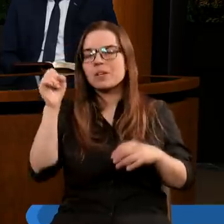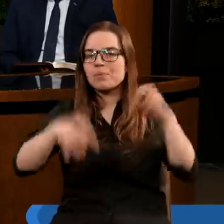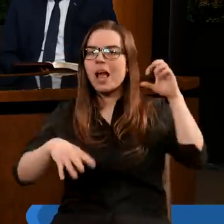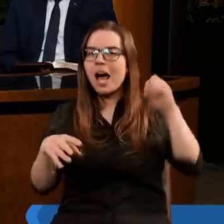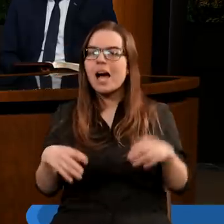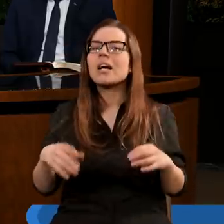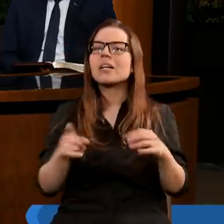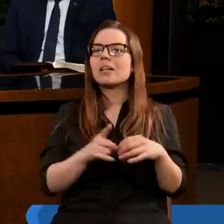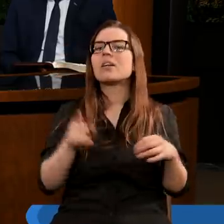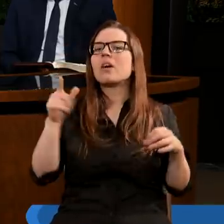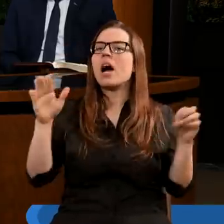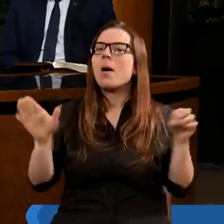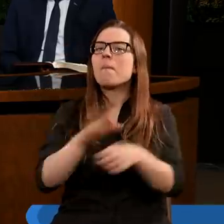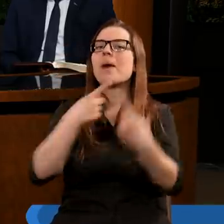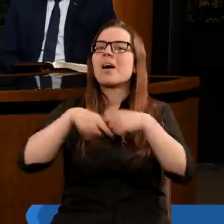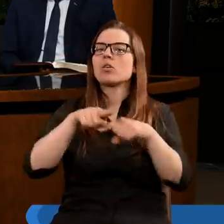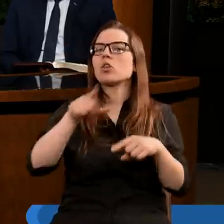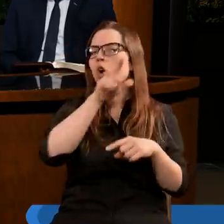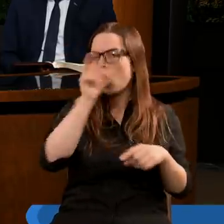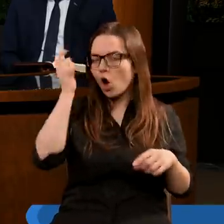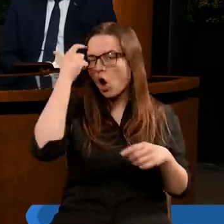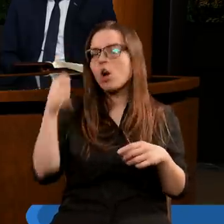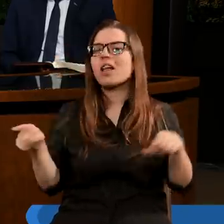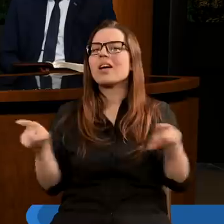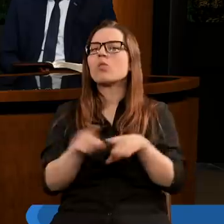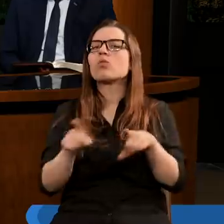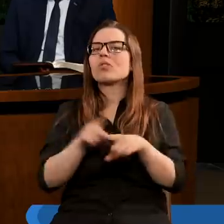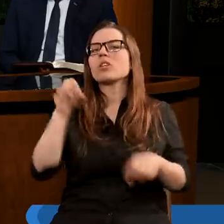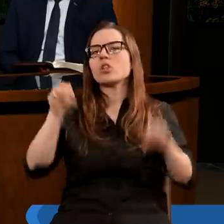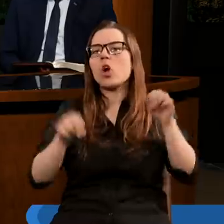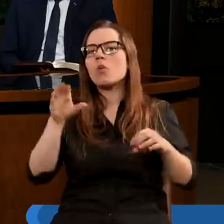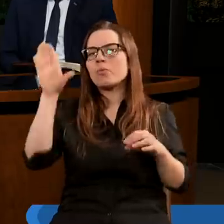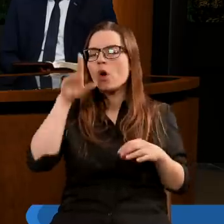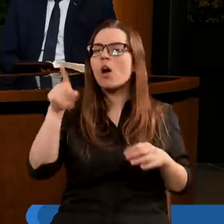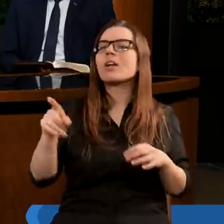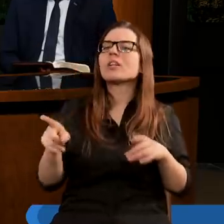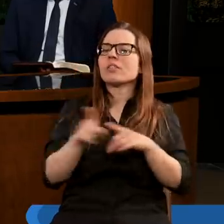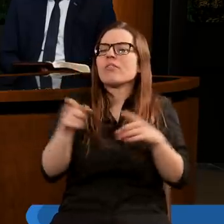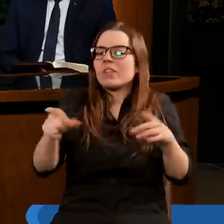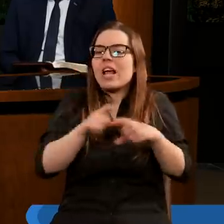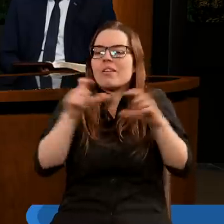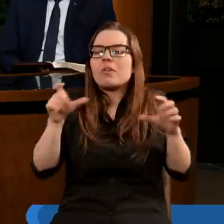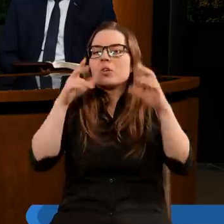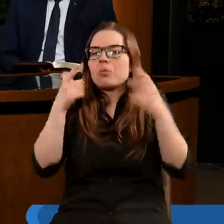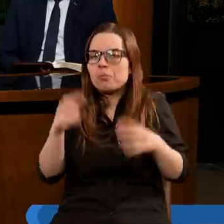pełniły właśnie rolę również sądów bożych. Bóg chciał w ten sposób